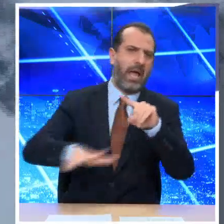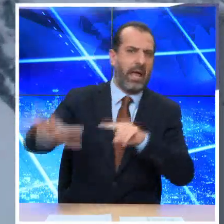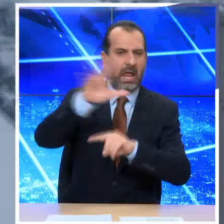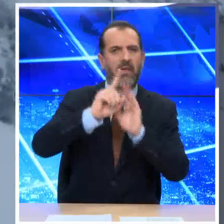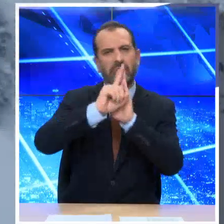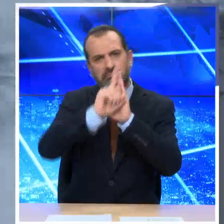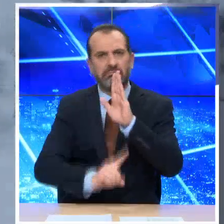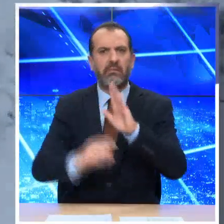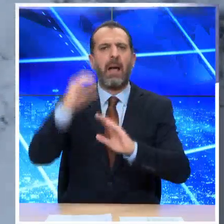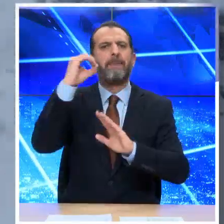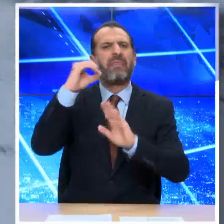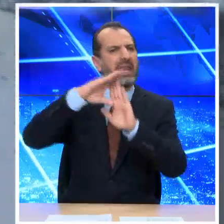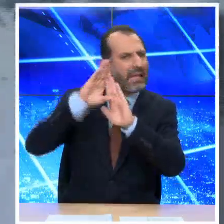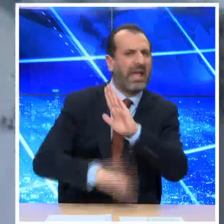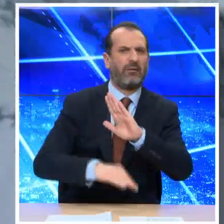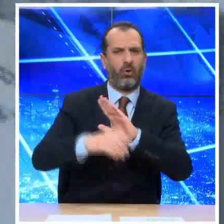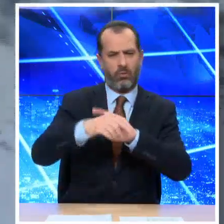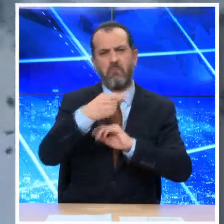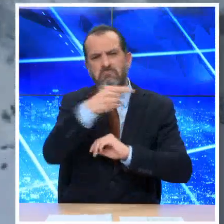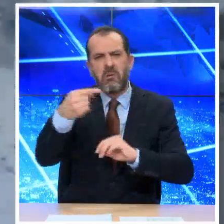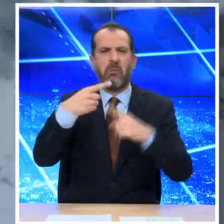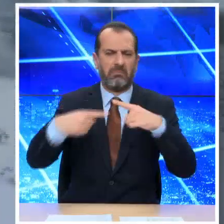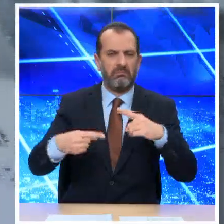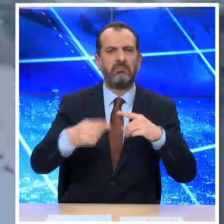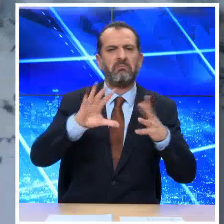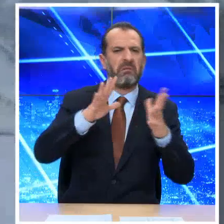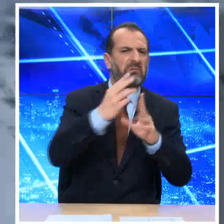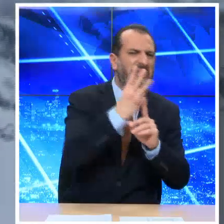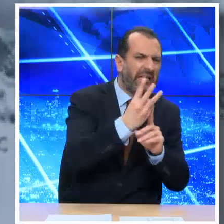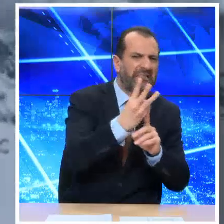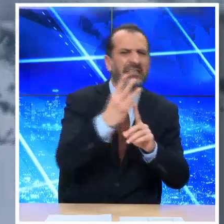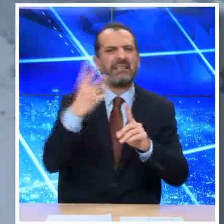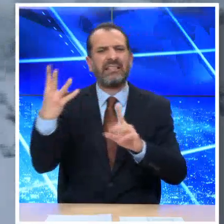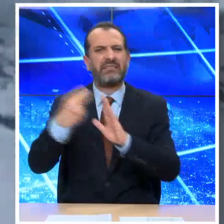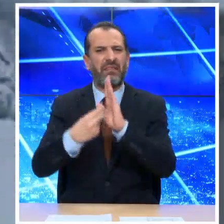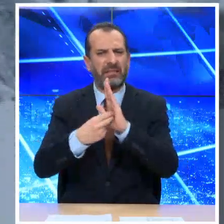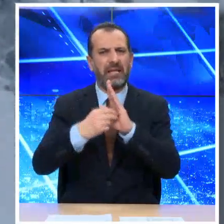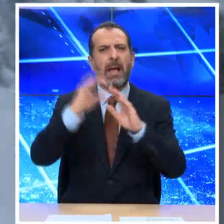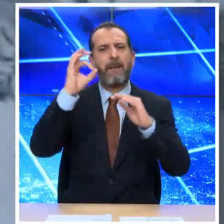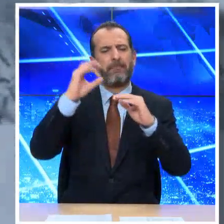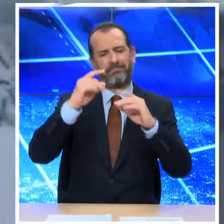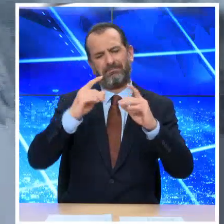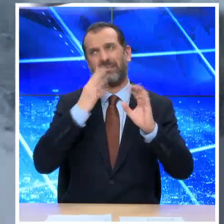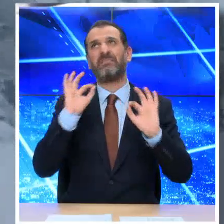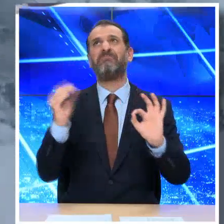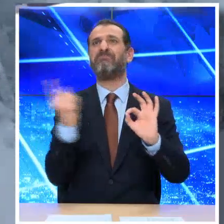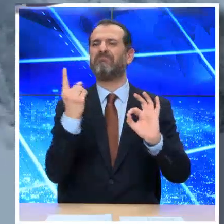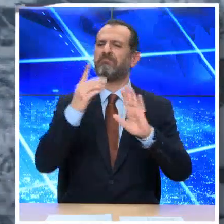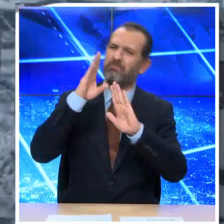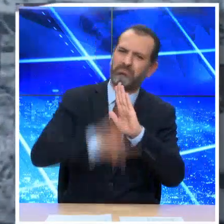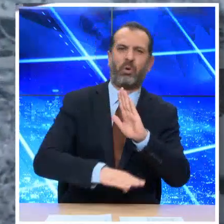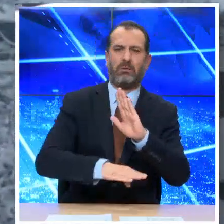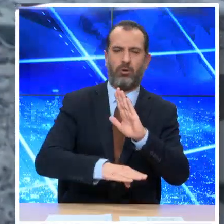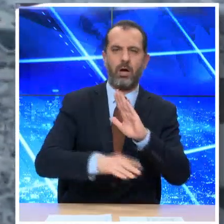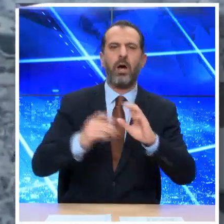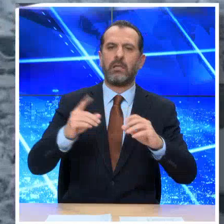θερμοκρασίες. Η θερμοκρασία θα είναι γύρω στους τρεις με τέσσερις βαθμούς κάτω από τις κανονικές για την εποχή και θα επικρατούν